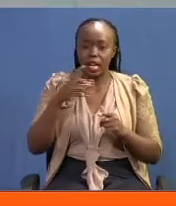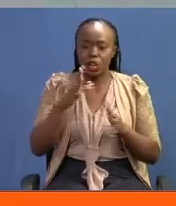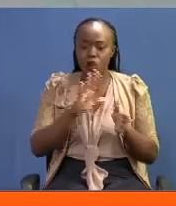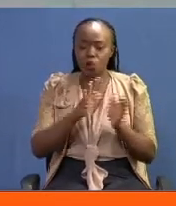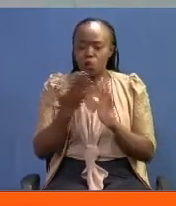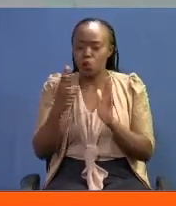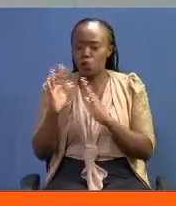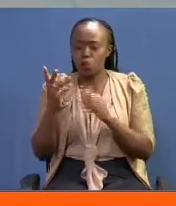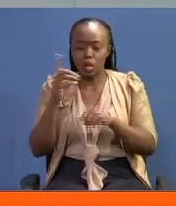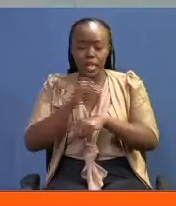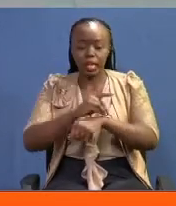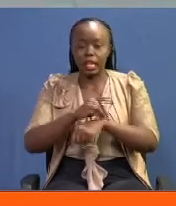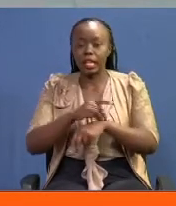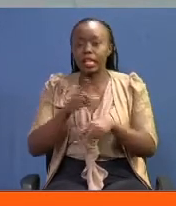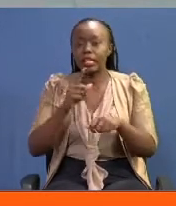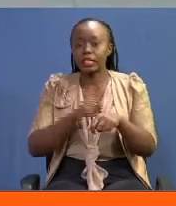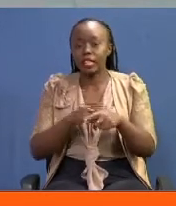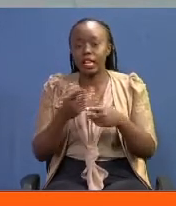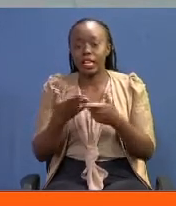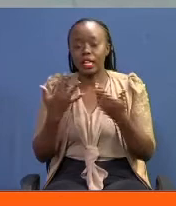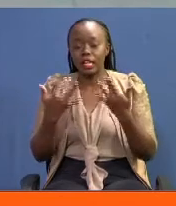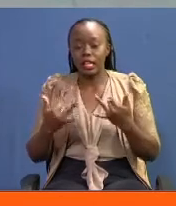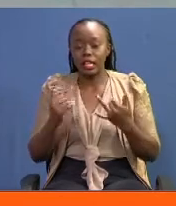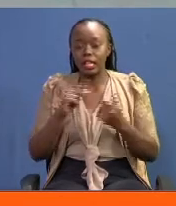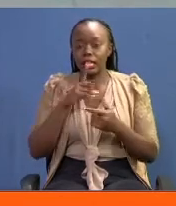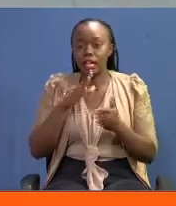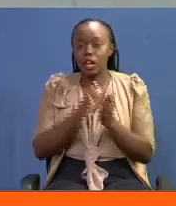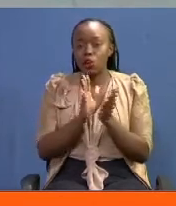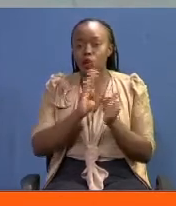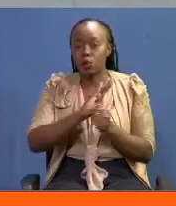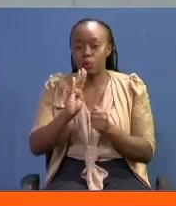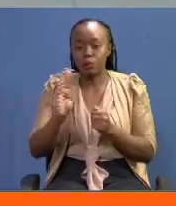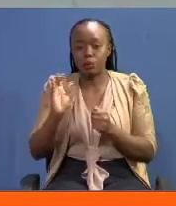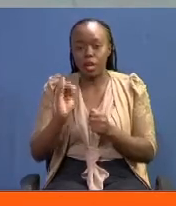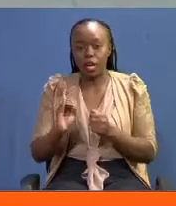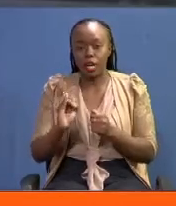madara kadei kuhusu mamuzi idara hiyo juu ya mswada wa BBI.